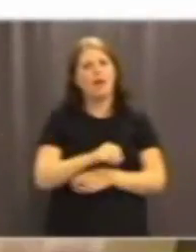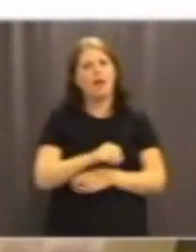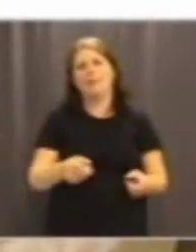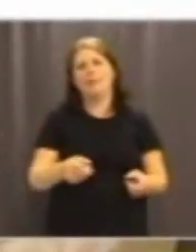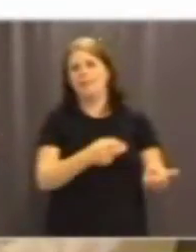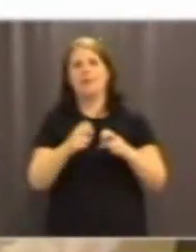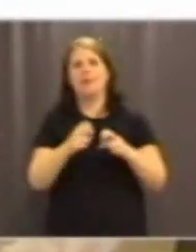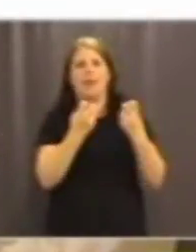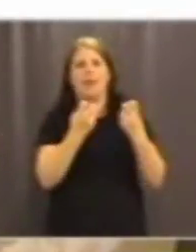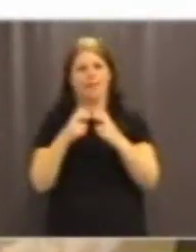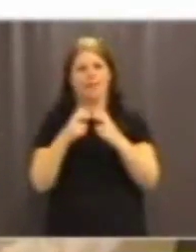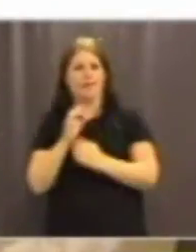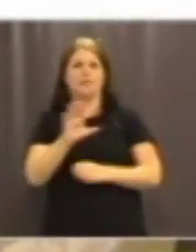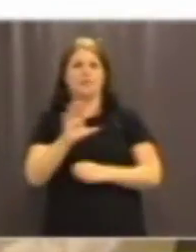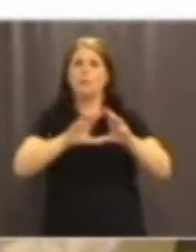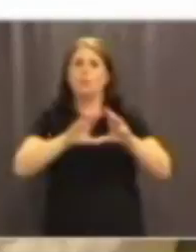budgetar.